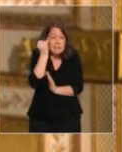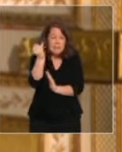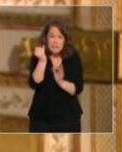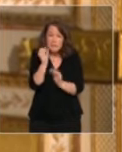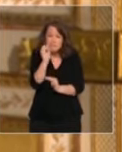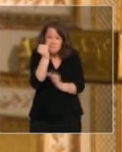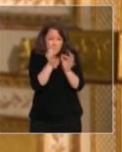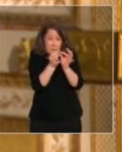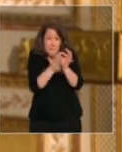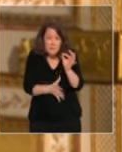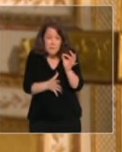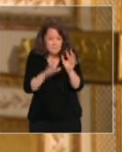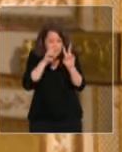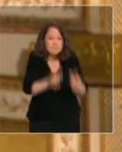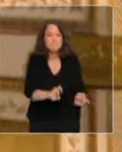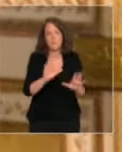négligée. Je m'y engage.